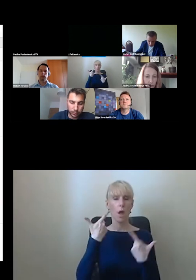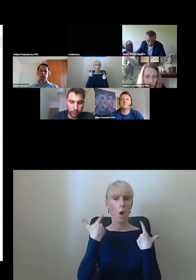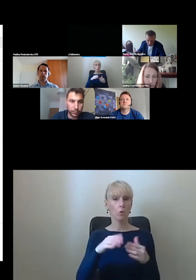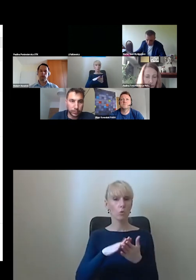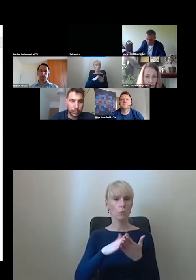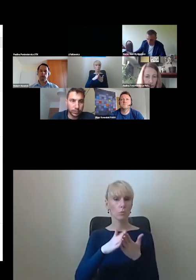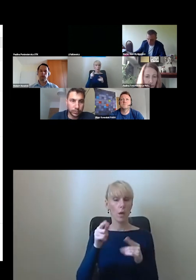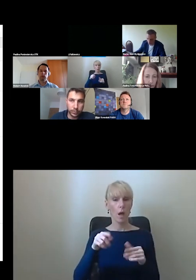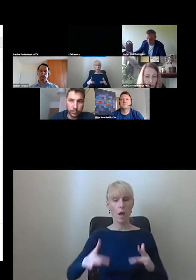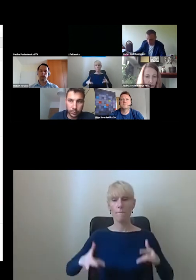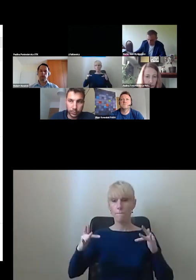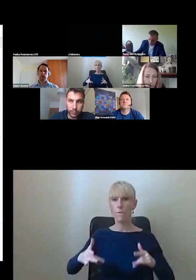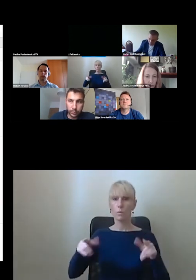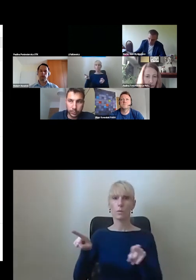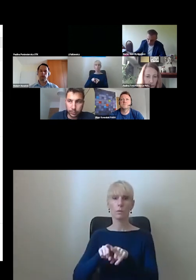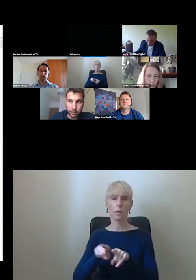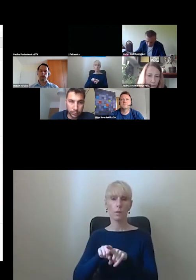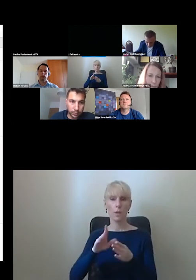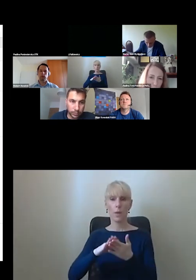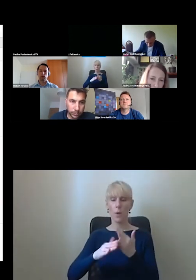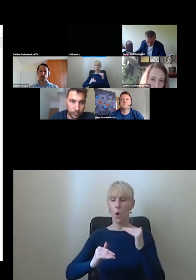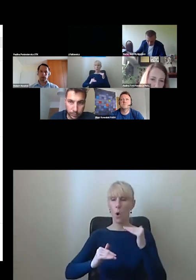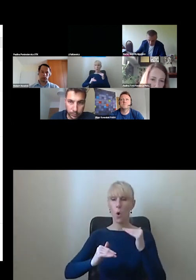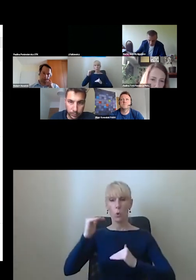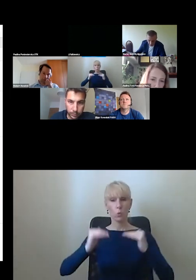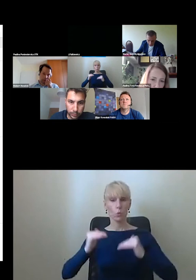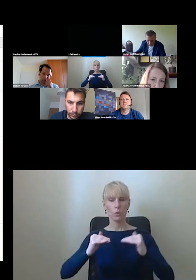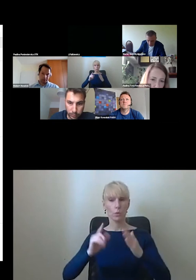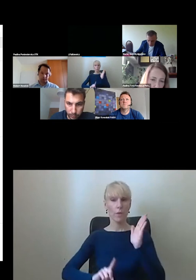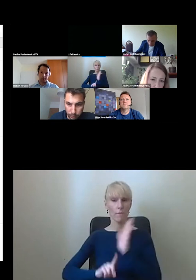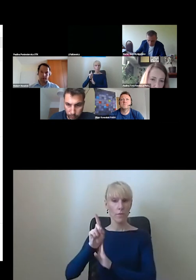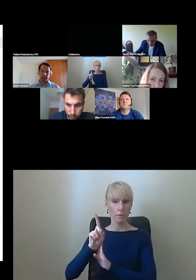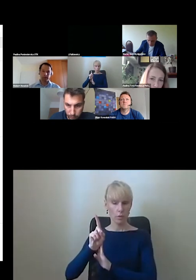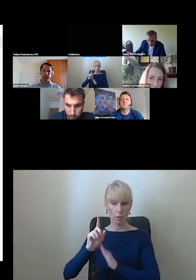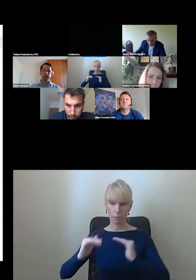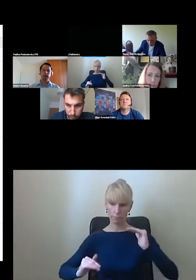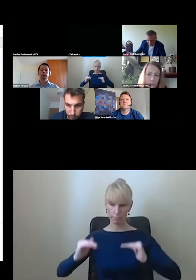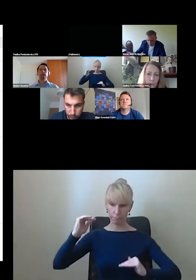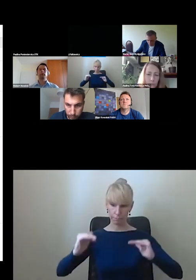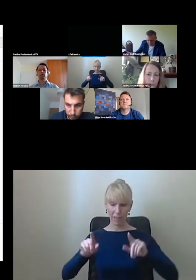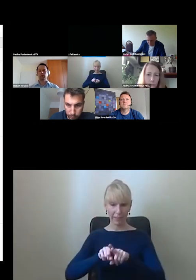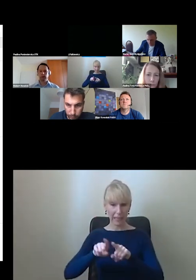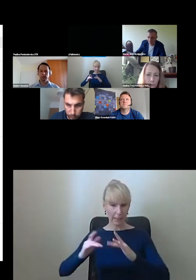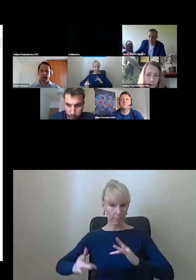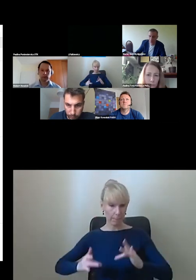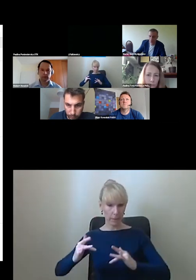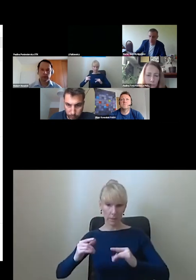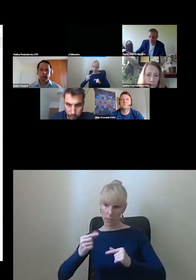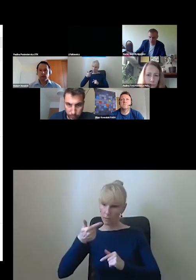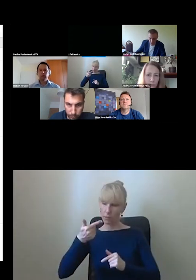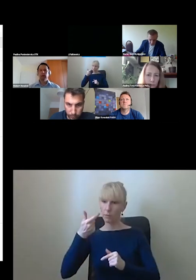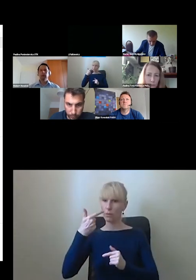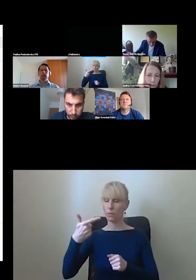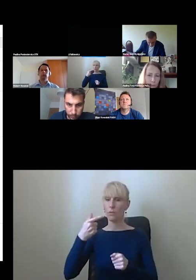żeby one nie musiały pokonywać różnicy wysokości, tylko żeby wózek, że tak powiem, był ledwie 2 cm od